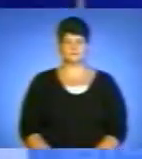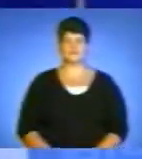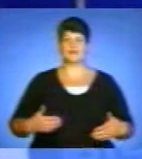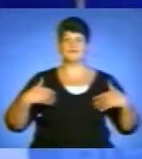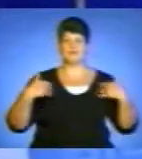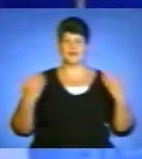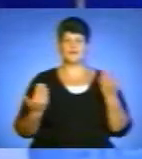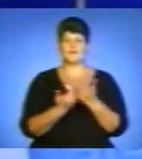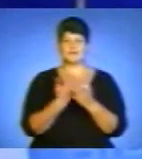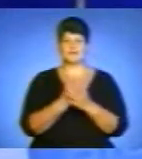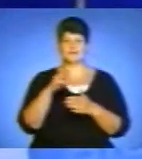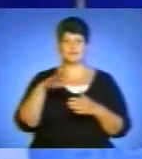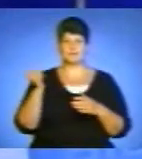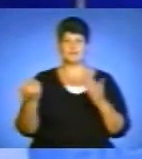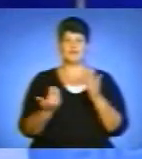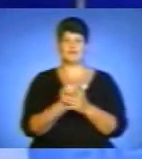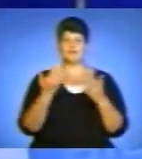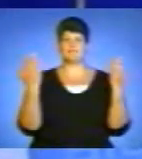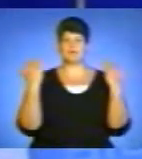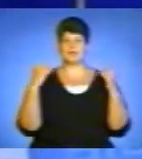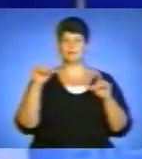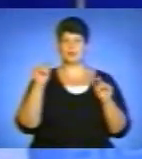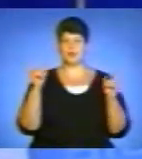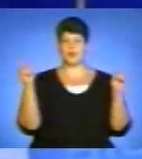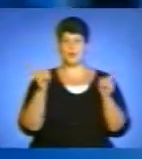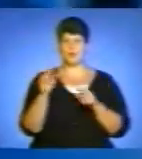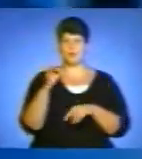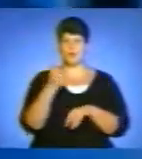Вітаю, Віт Світ ТТБ з новинами вхідних та понеділка. Коротко про голони.